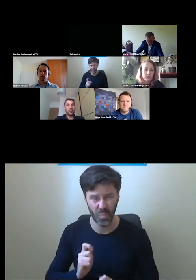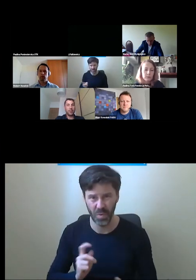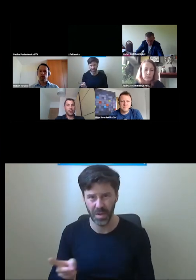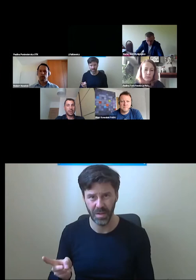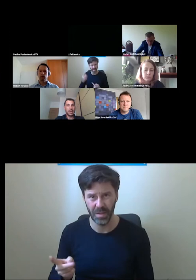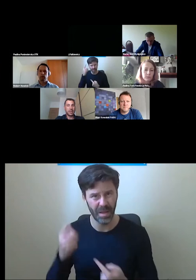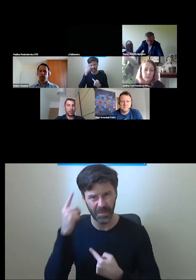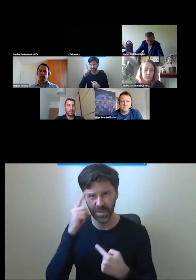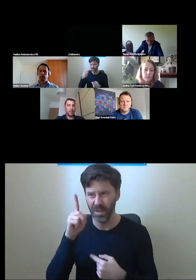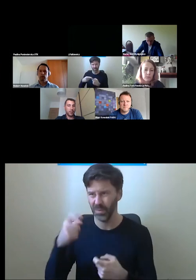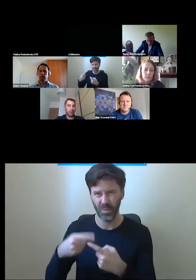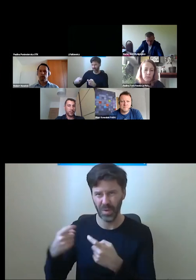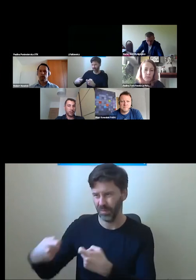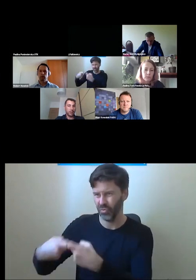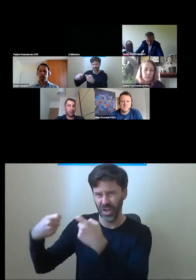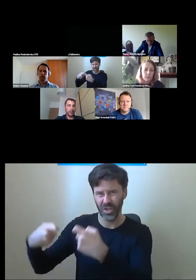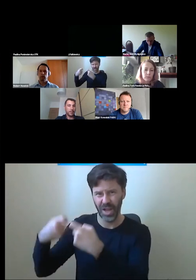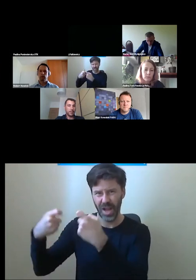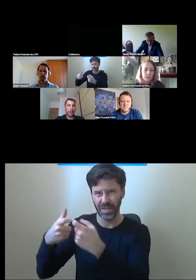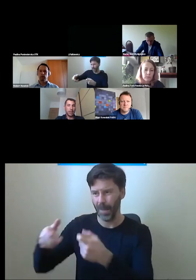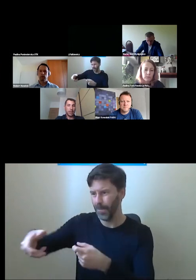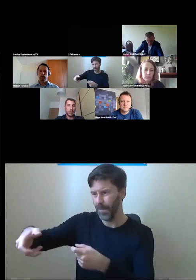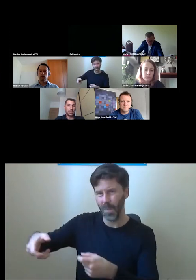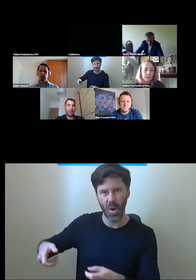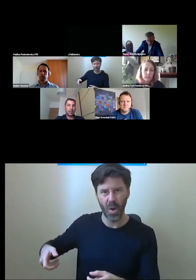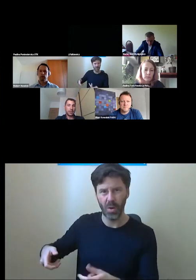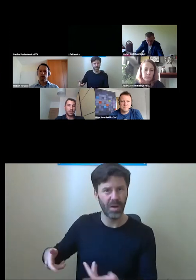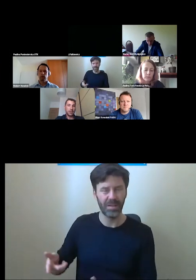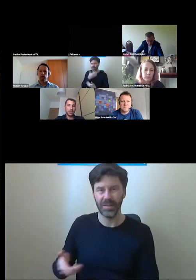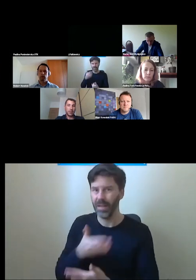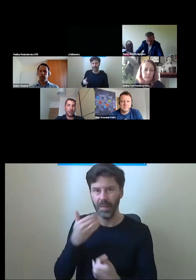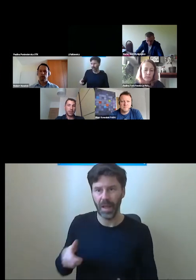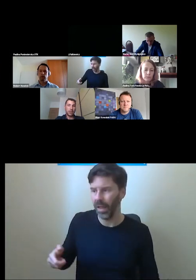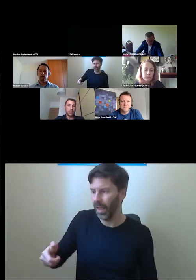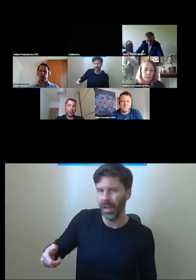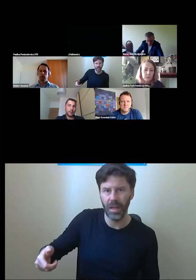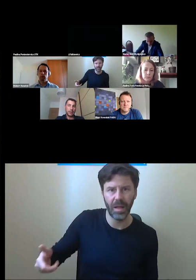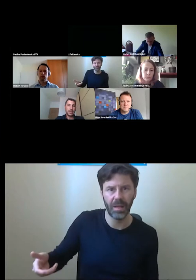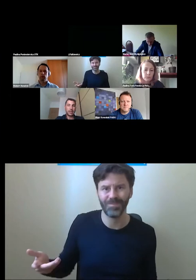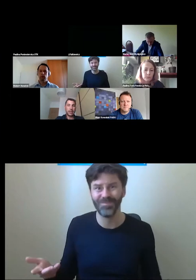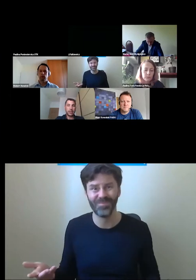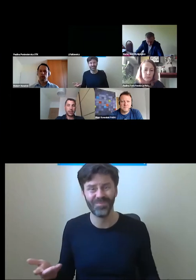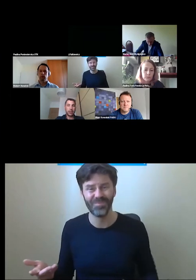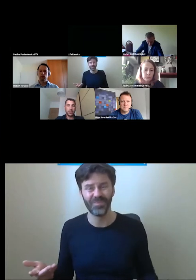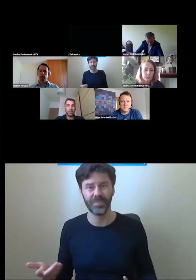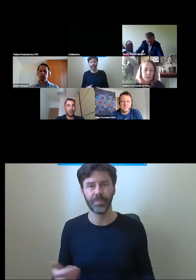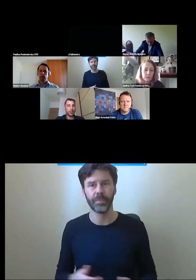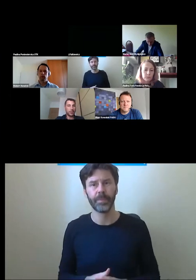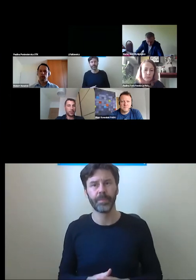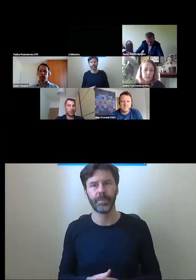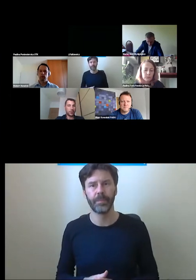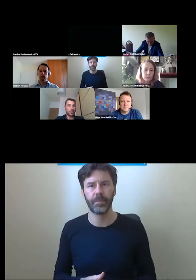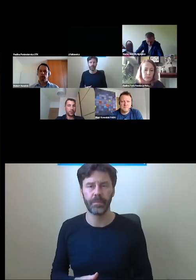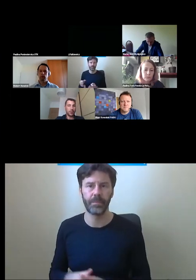trochę przeszkadzają, ponieważ została zdemontowana poręcz przy schodach. I nie jestem pewien, czy trzyma to w tej chwili standardy kolejowe